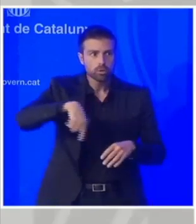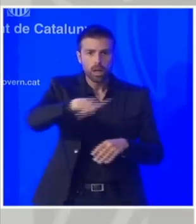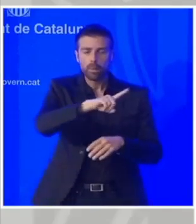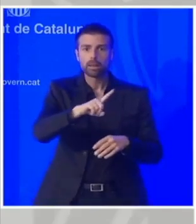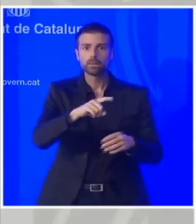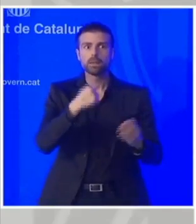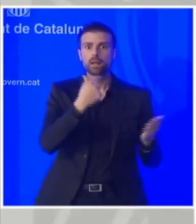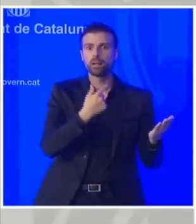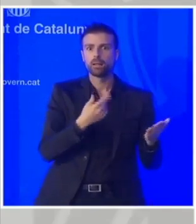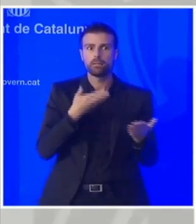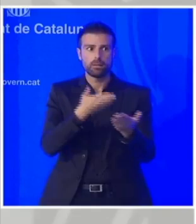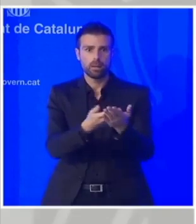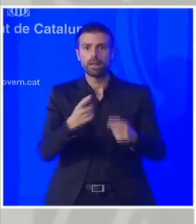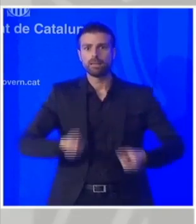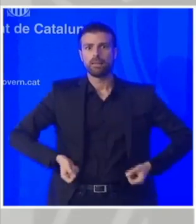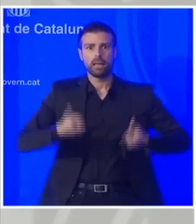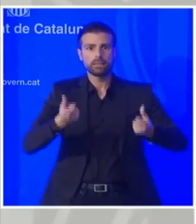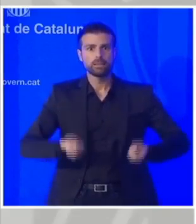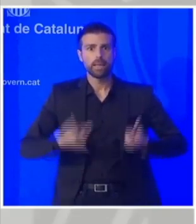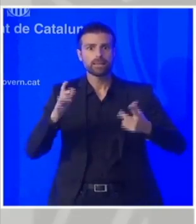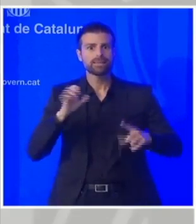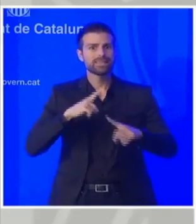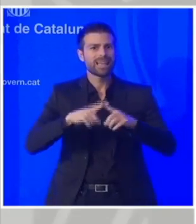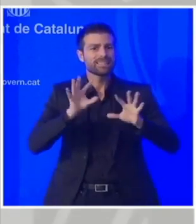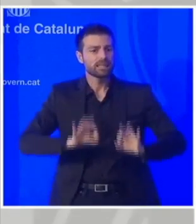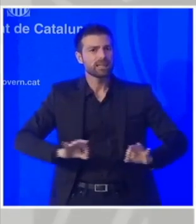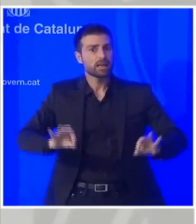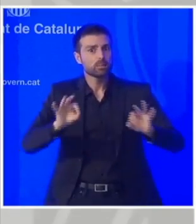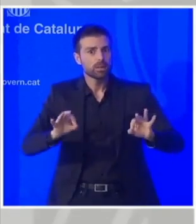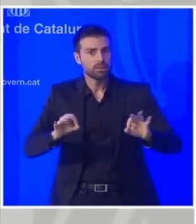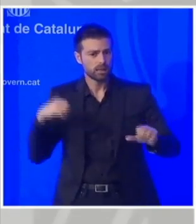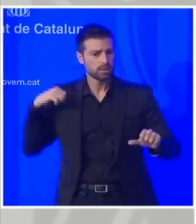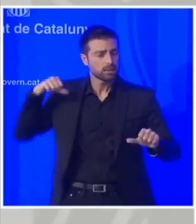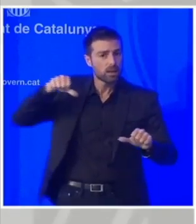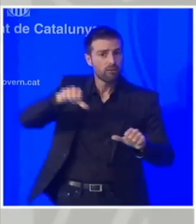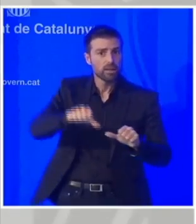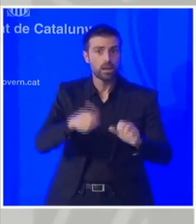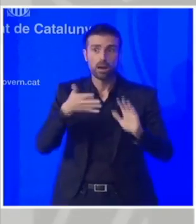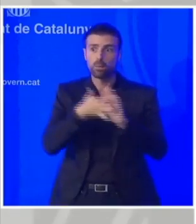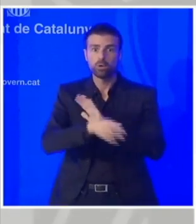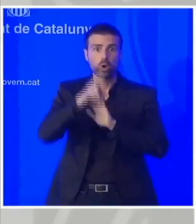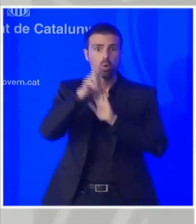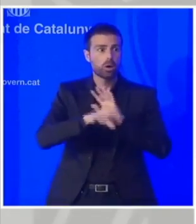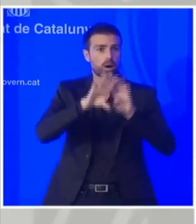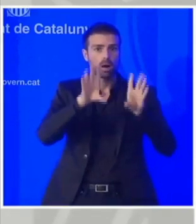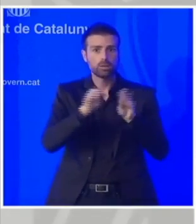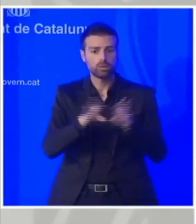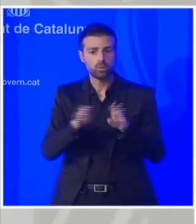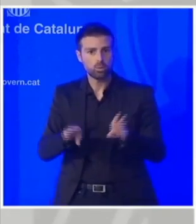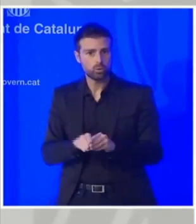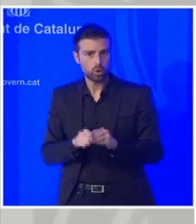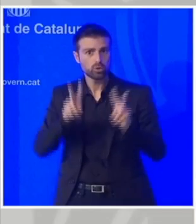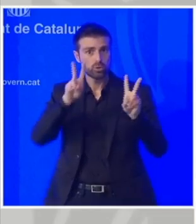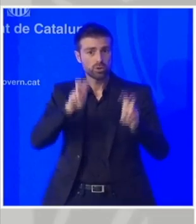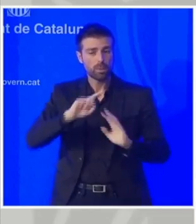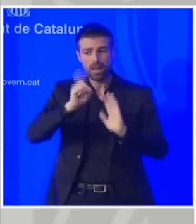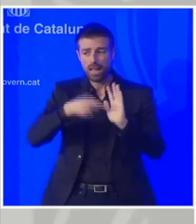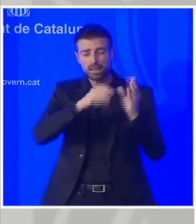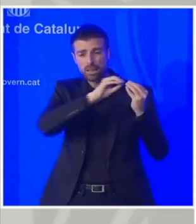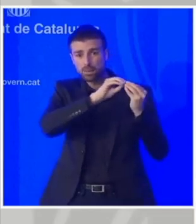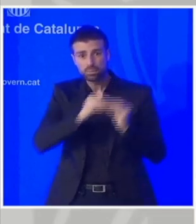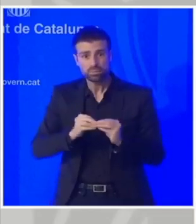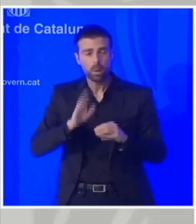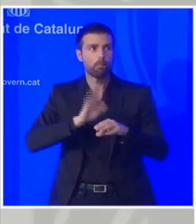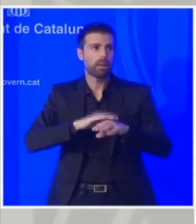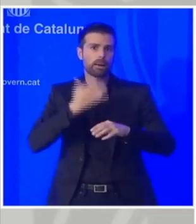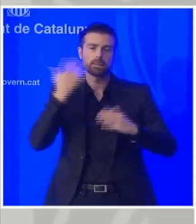cas aportar les despeses derivades de les diferents resolucions en este cas per la situació del